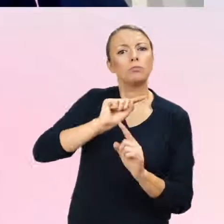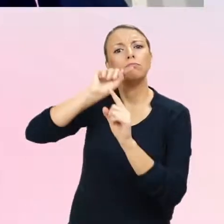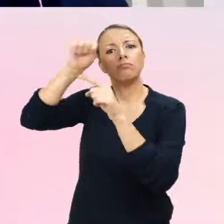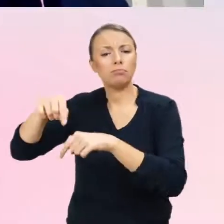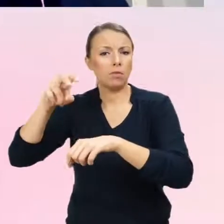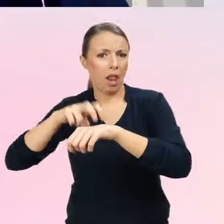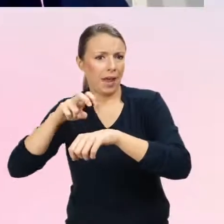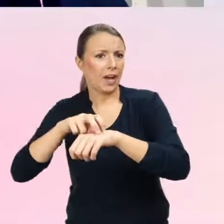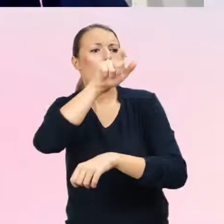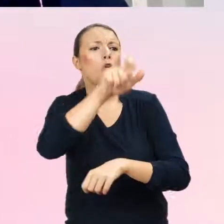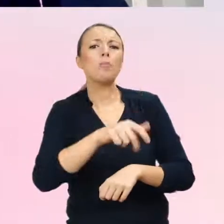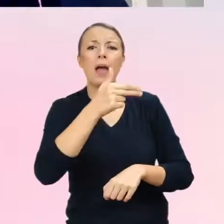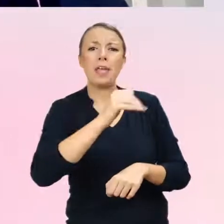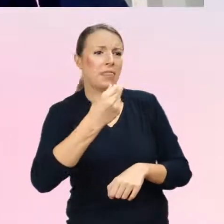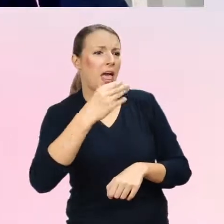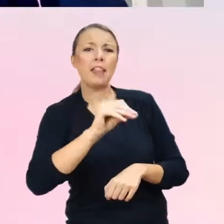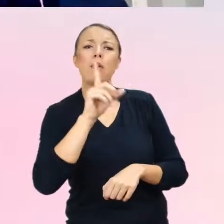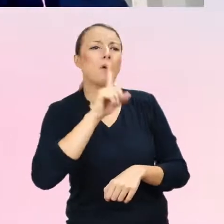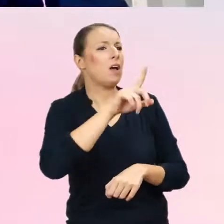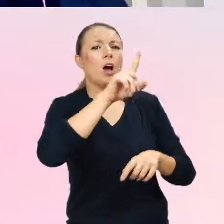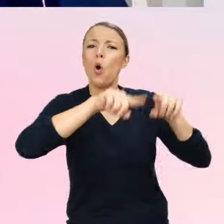rozumieć swoją płci w inny sposób.